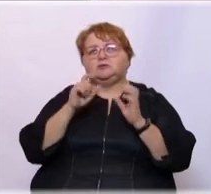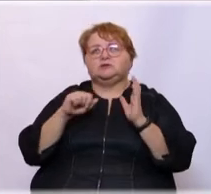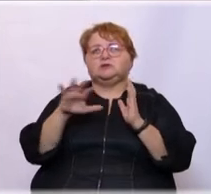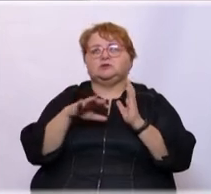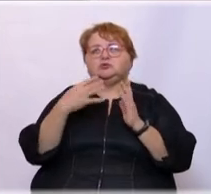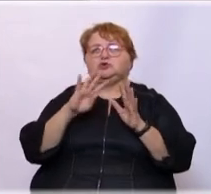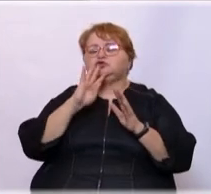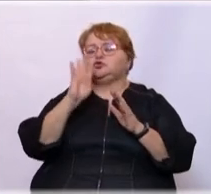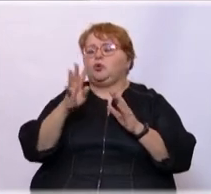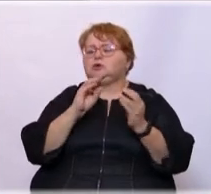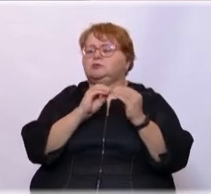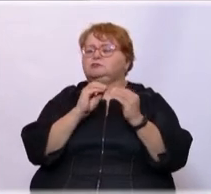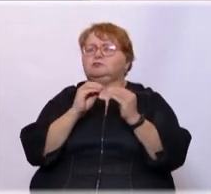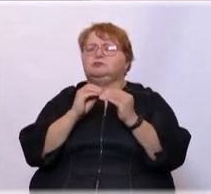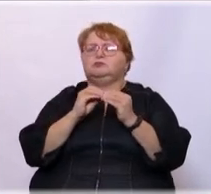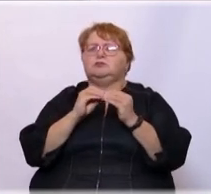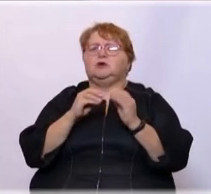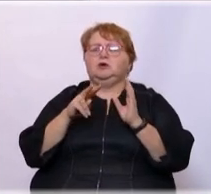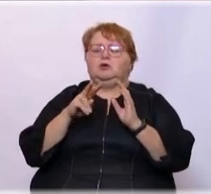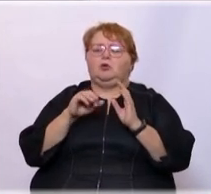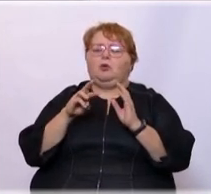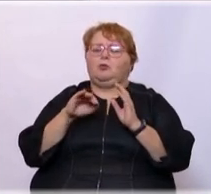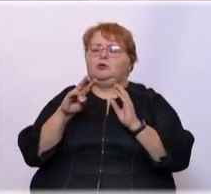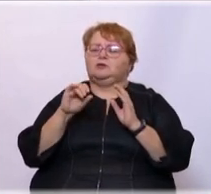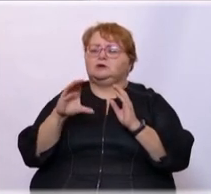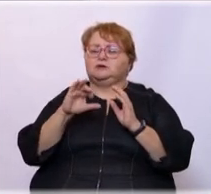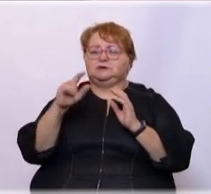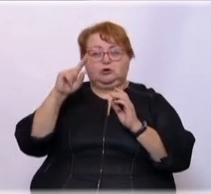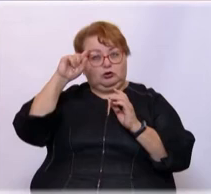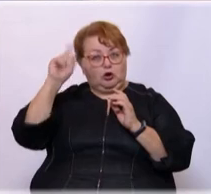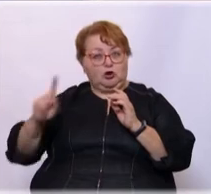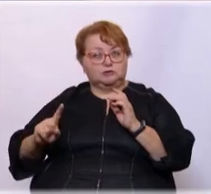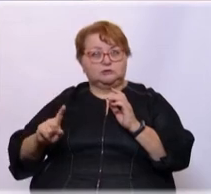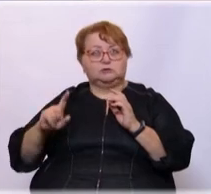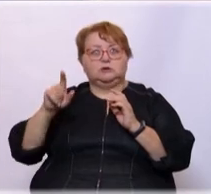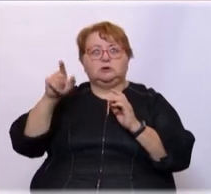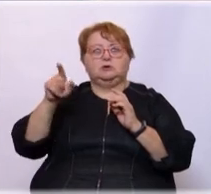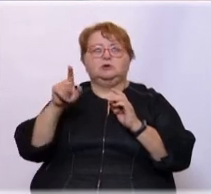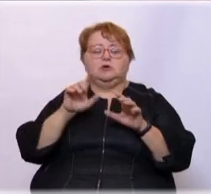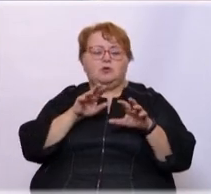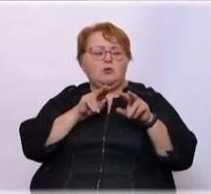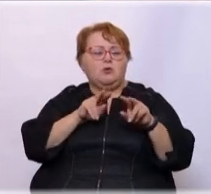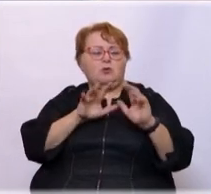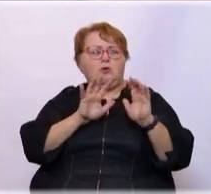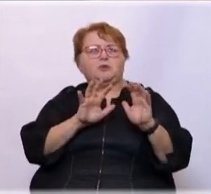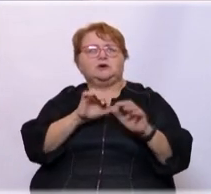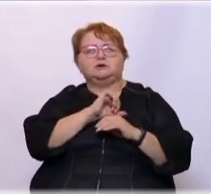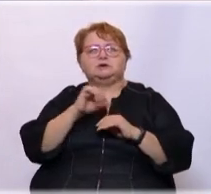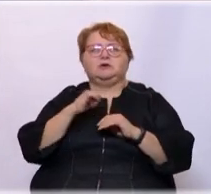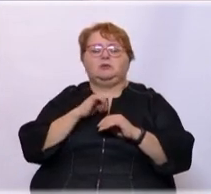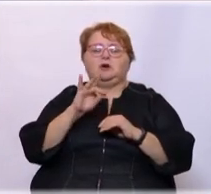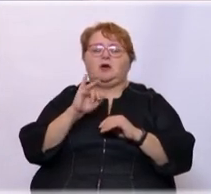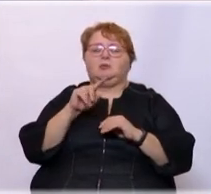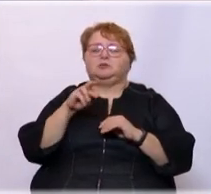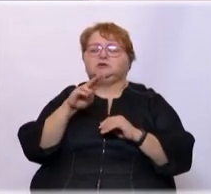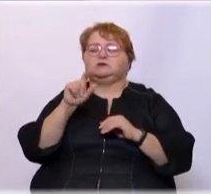четыре года подряд является команда «Ломанас» из Грозного. Да вы что? Да. Опекает эту команду сам Рамзан